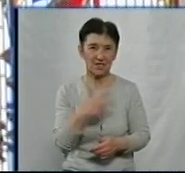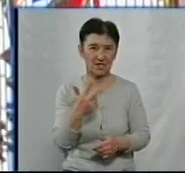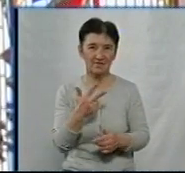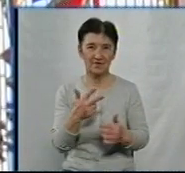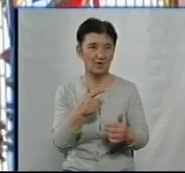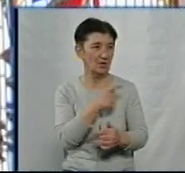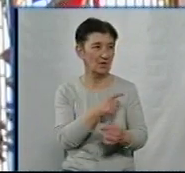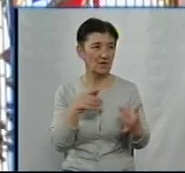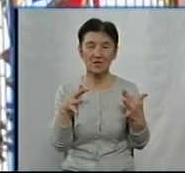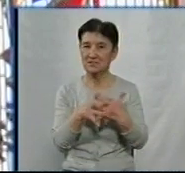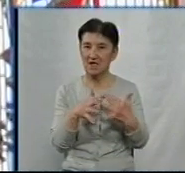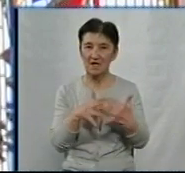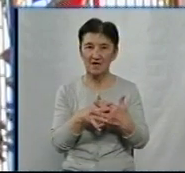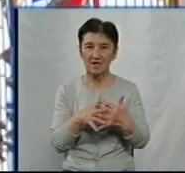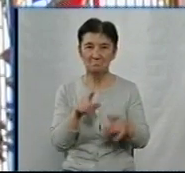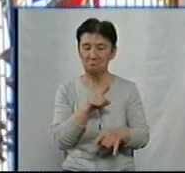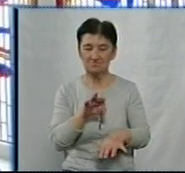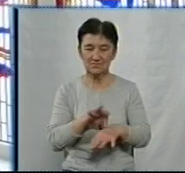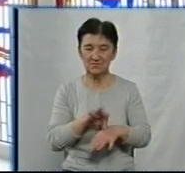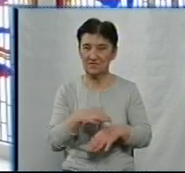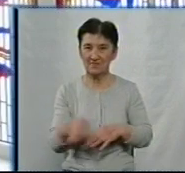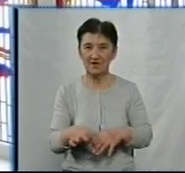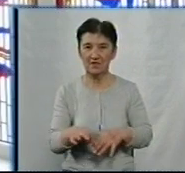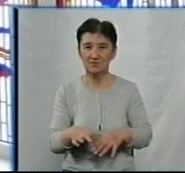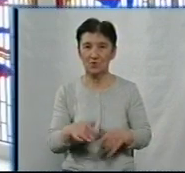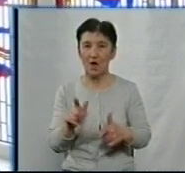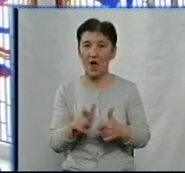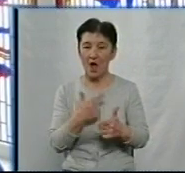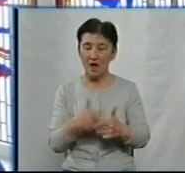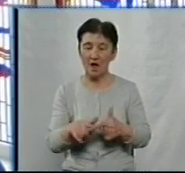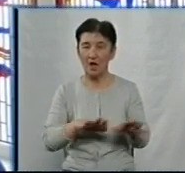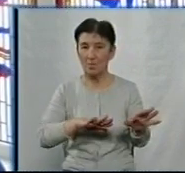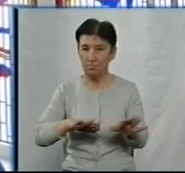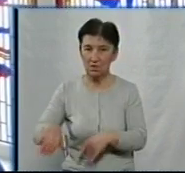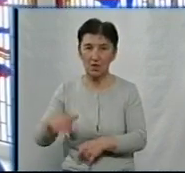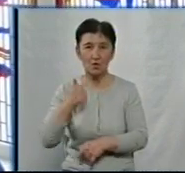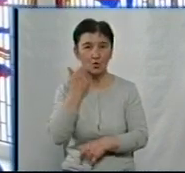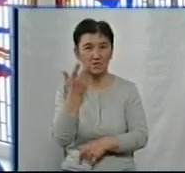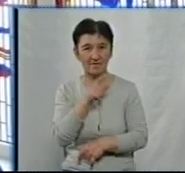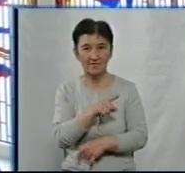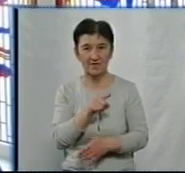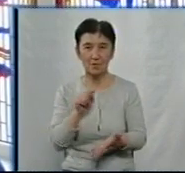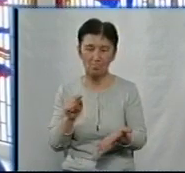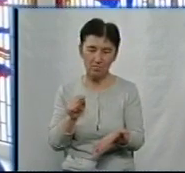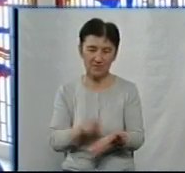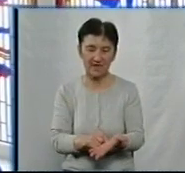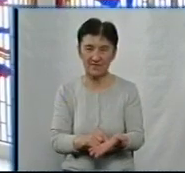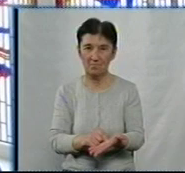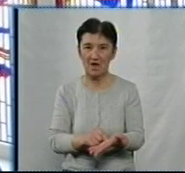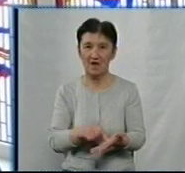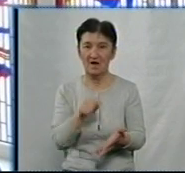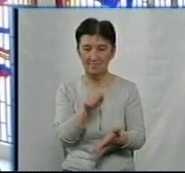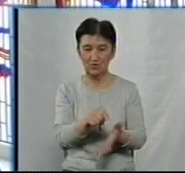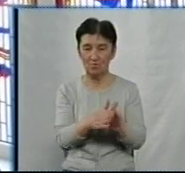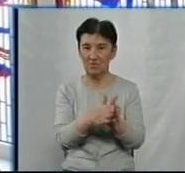не хворів. Організм збирається, сила воля. Але через годину після того, як я поставив крапку в цьому романі,